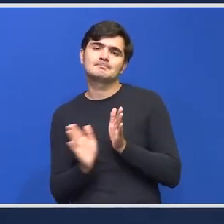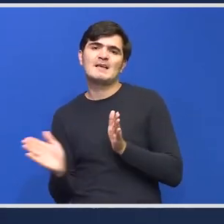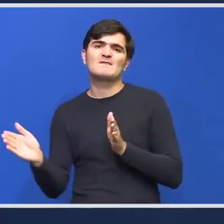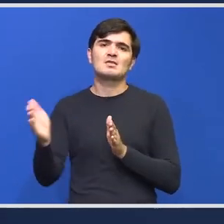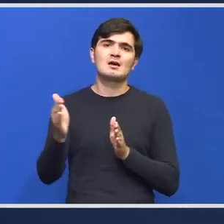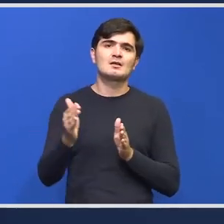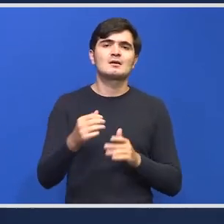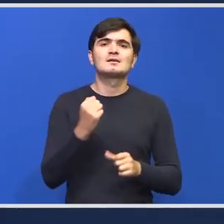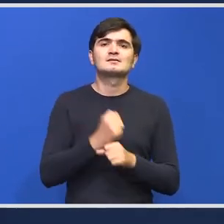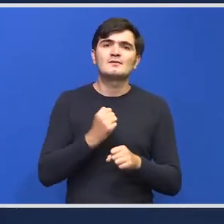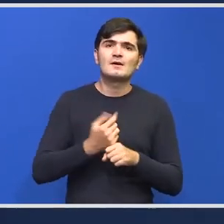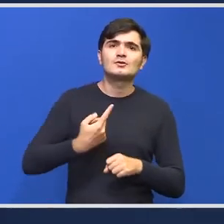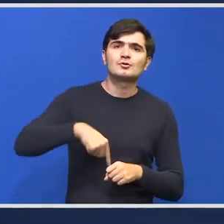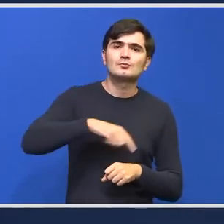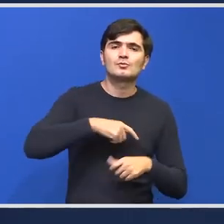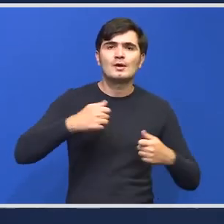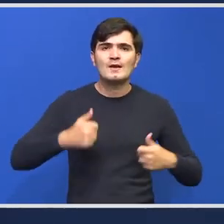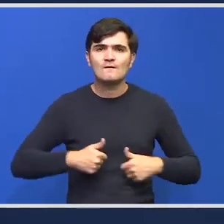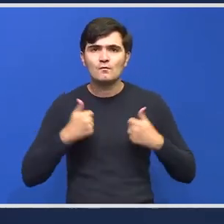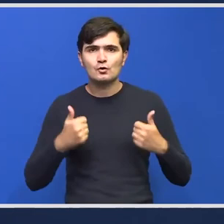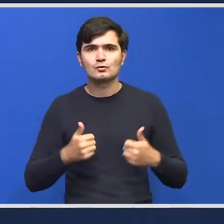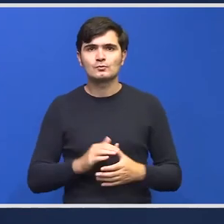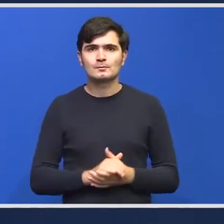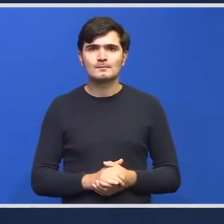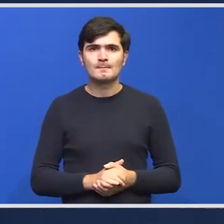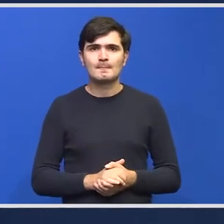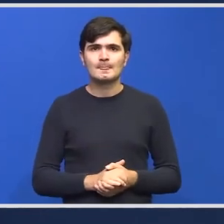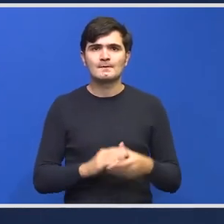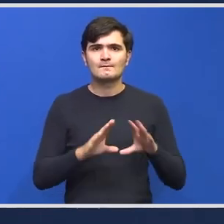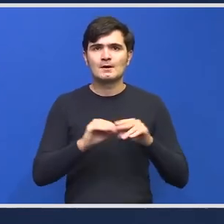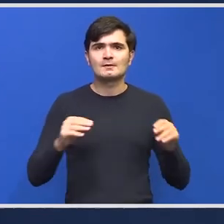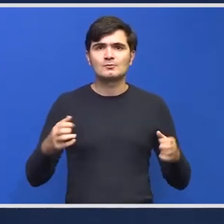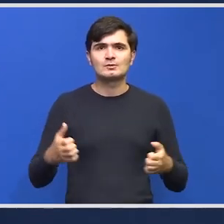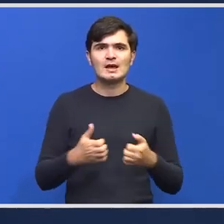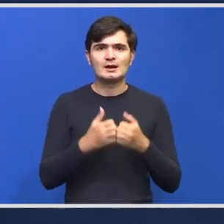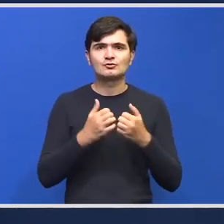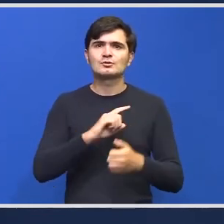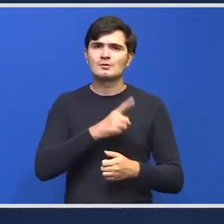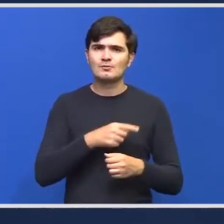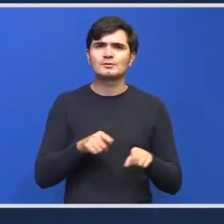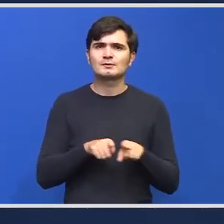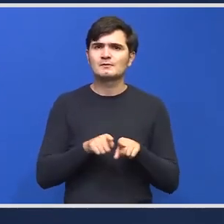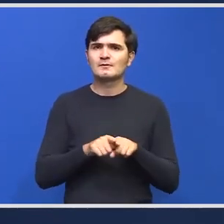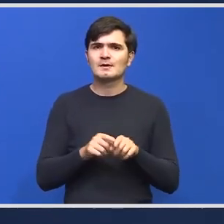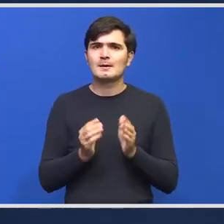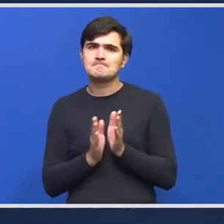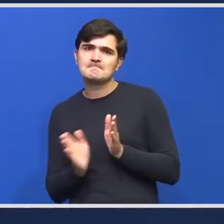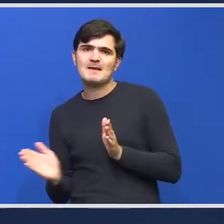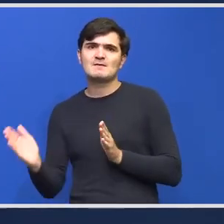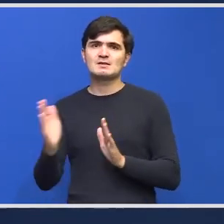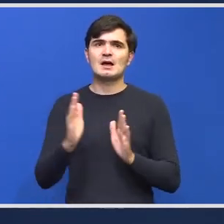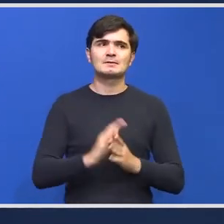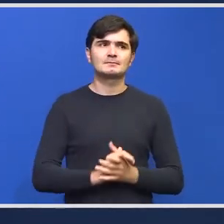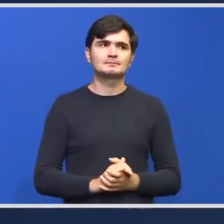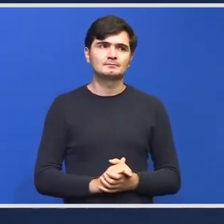să facem niște eforturi în acest sens multe dintre ele chiar ar putea să fie evitate